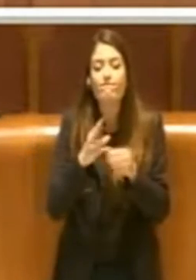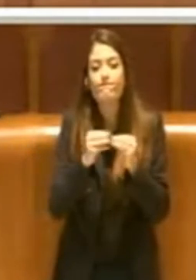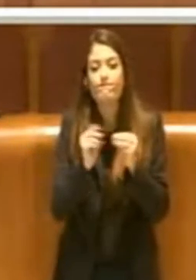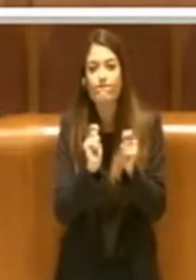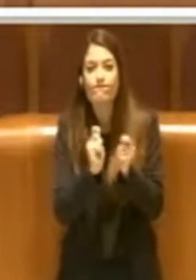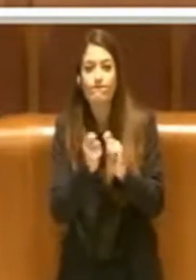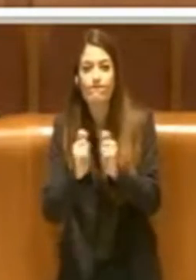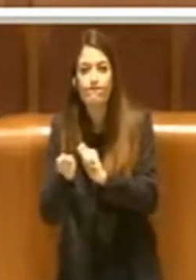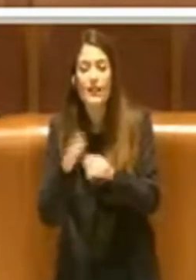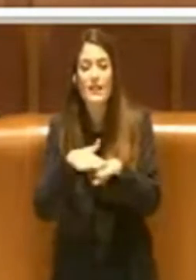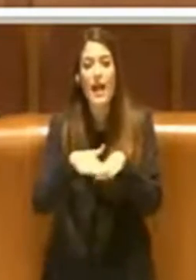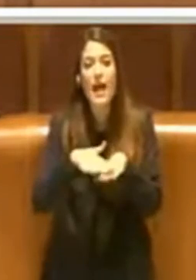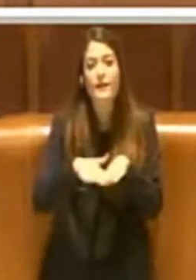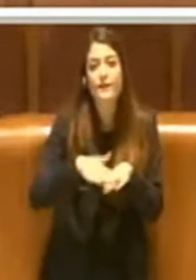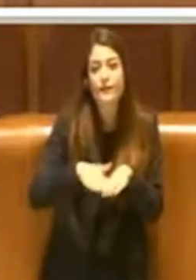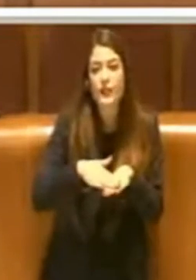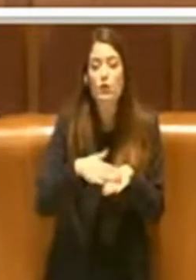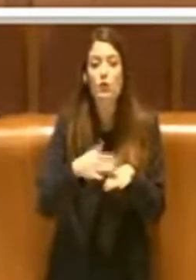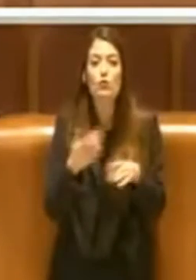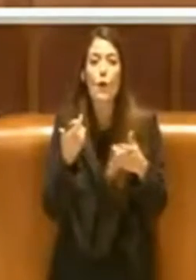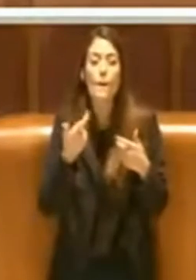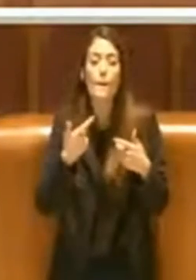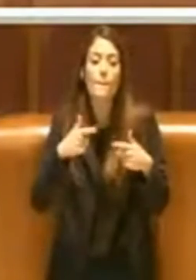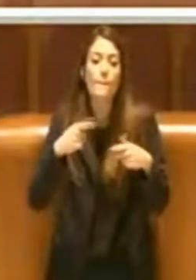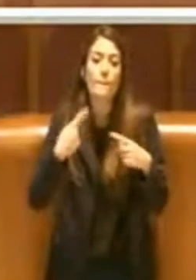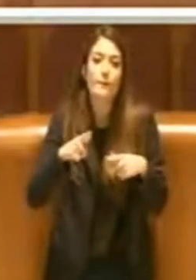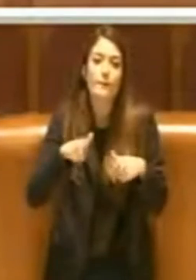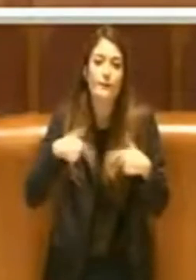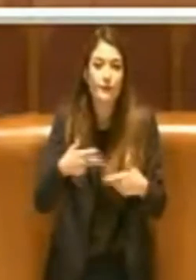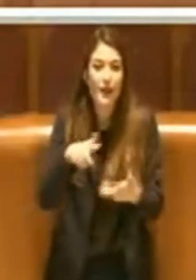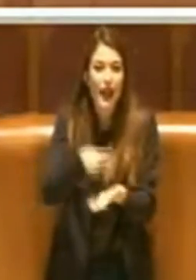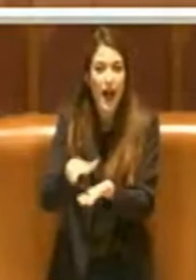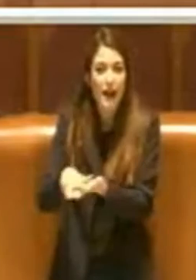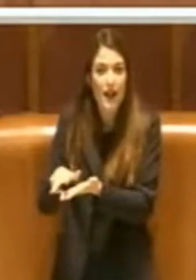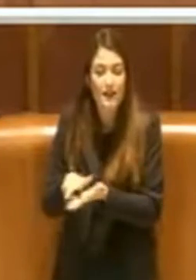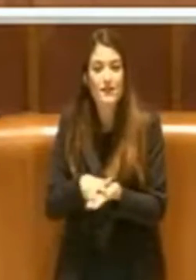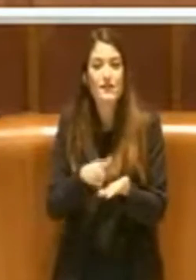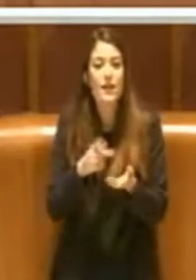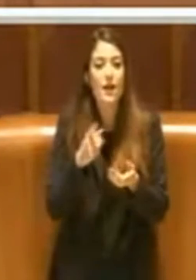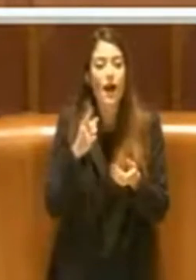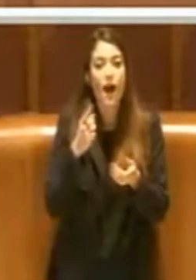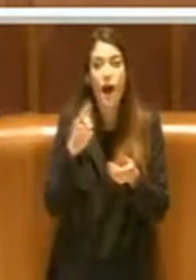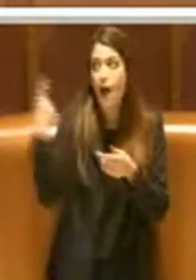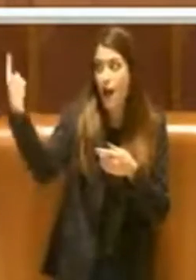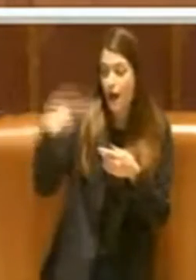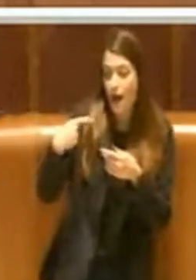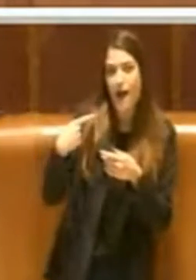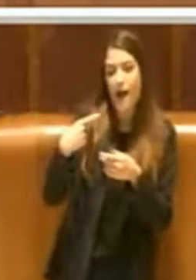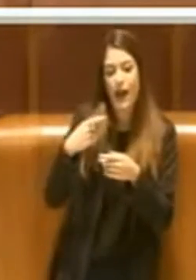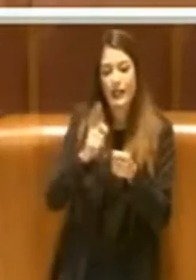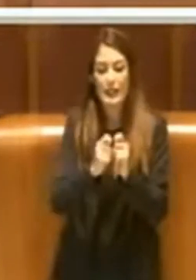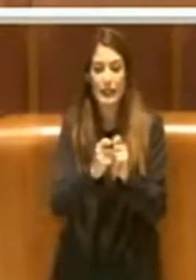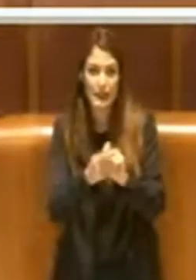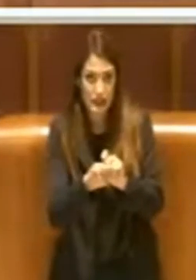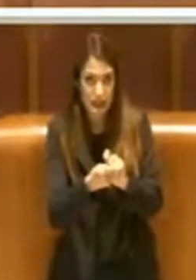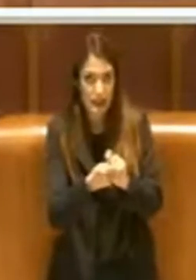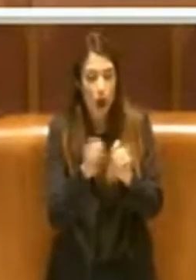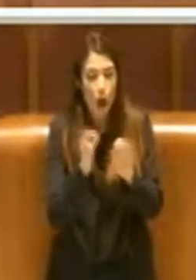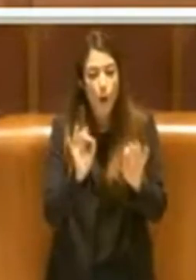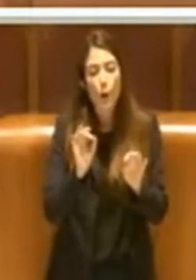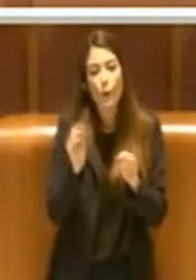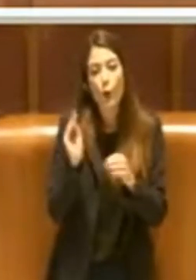del servizio per garantirlo, ma chiaramente rispondendo ad una domanda di